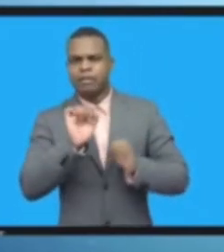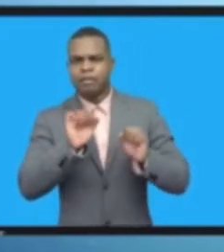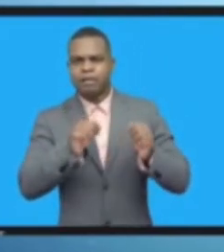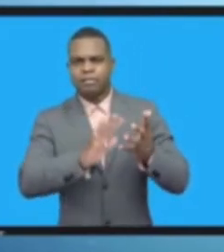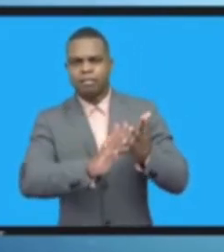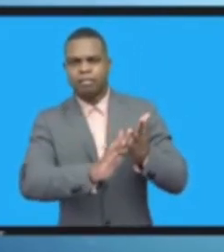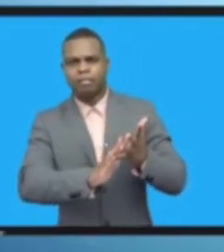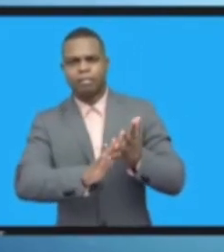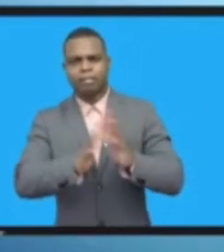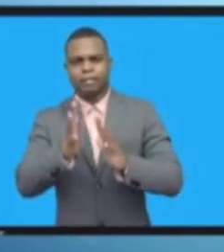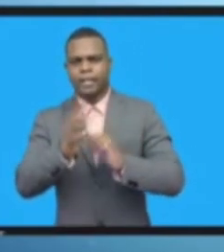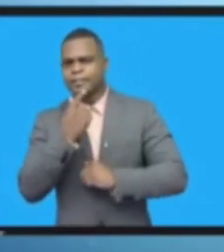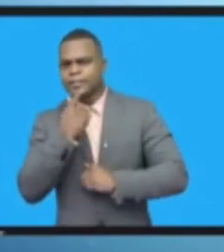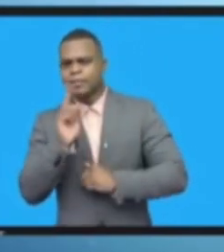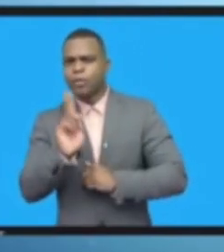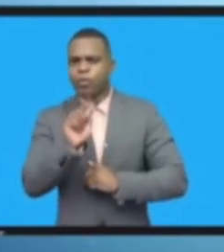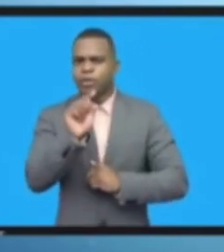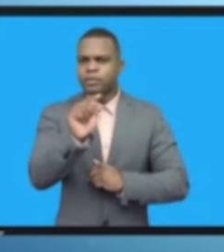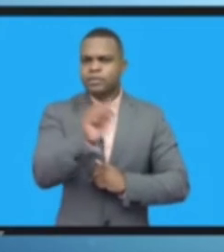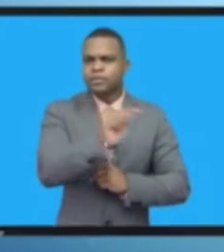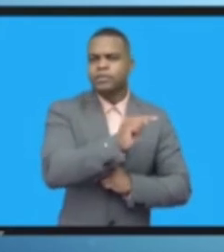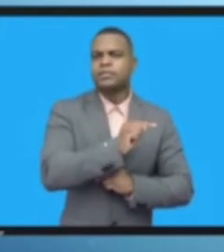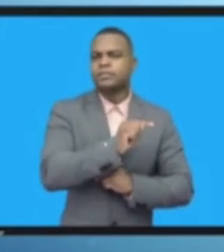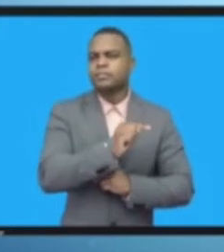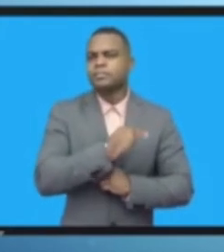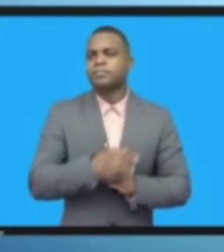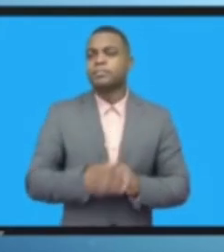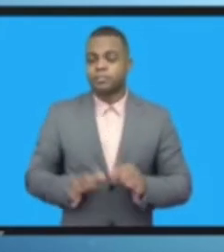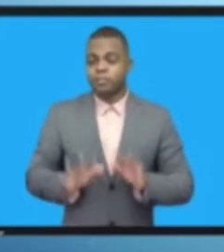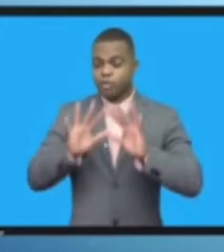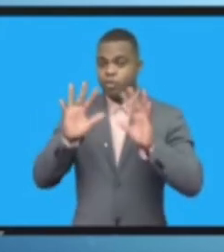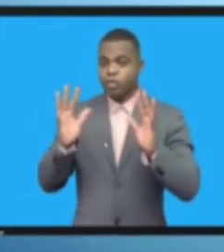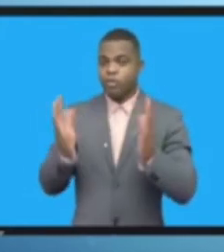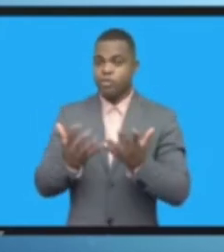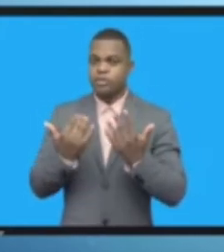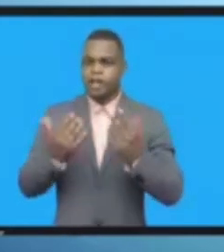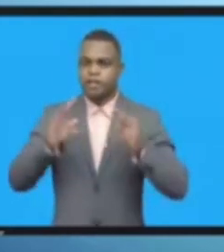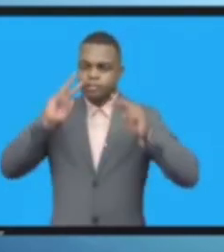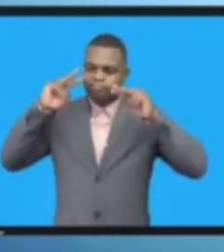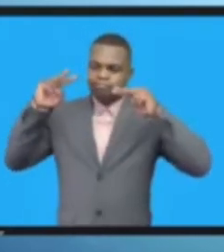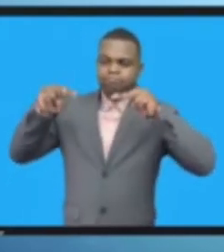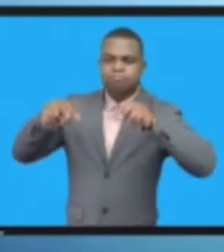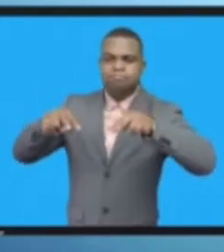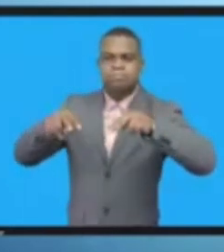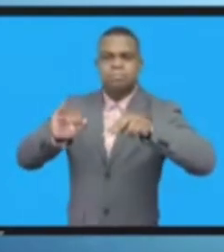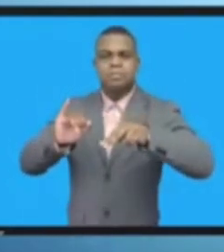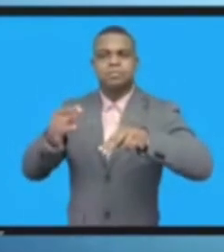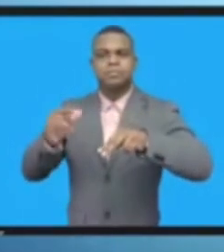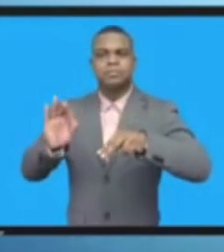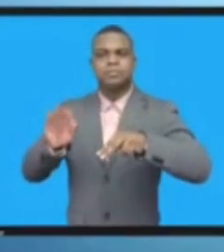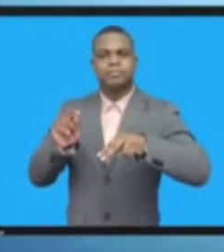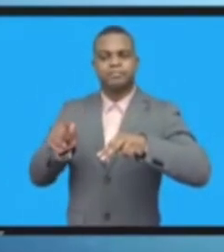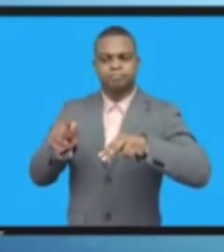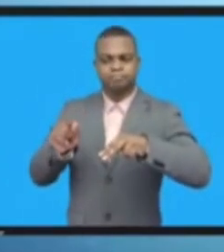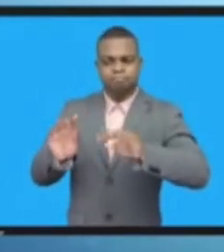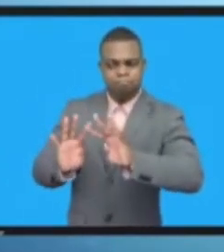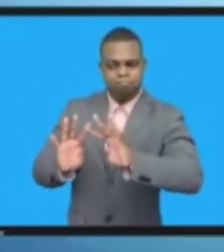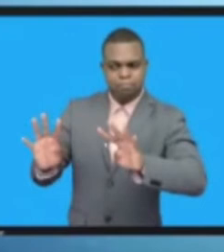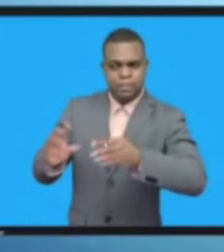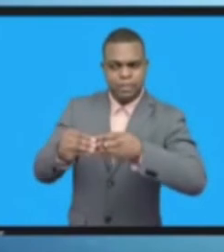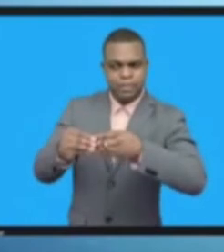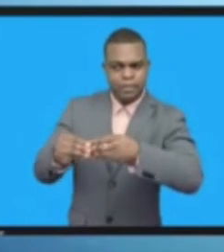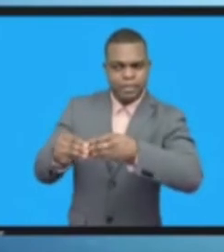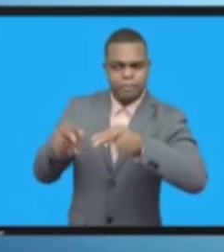وبمشاركيه وينتظر أن يسلط النور على